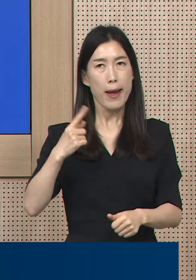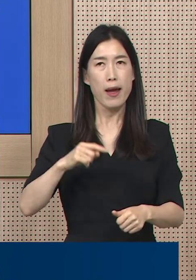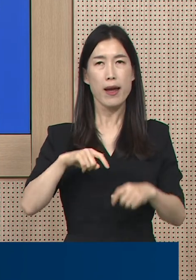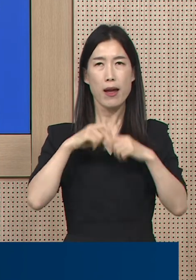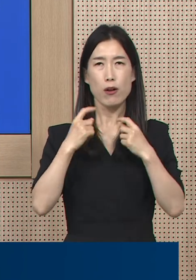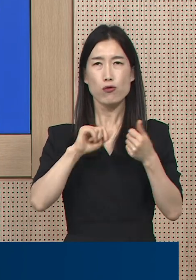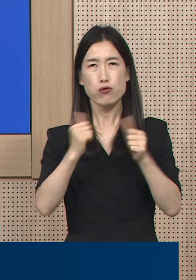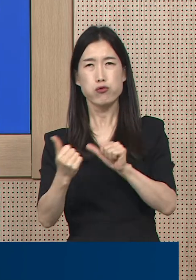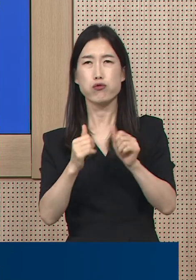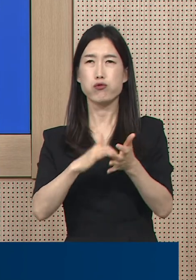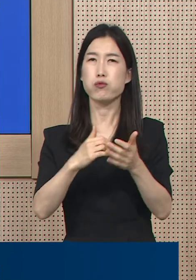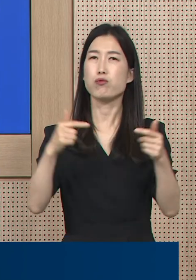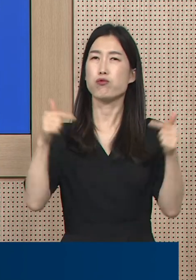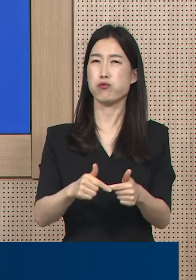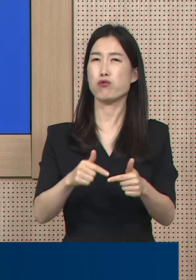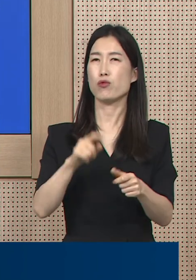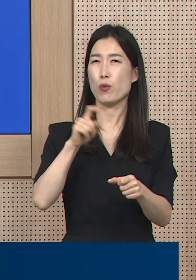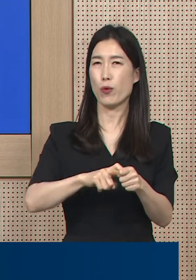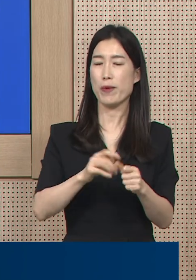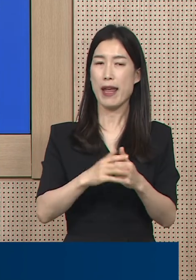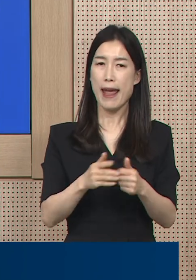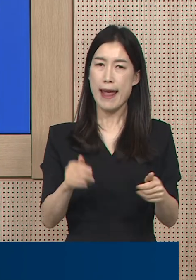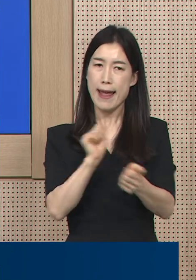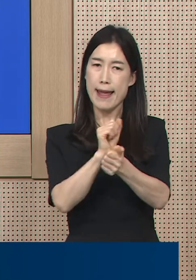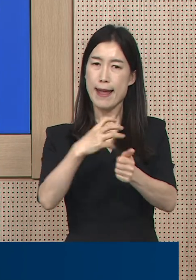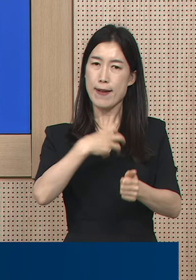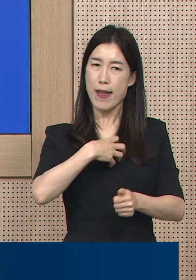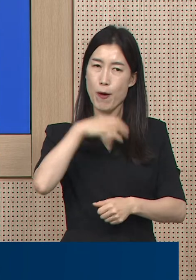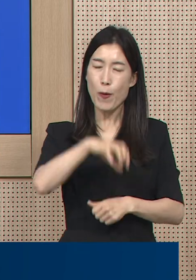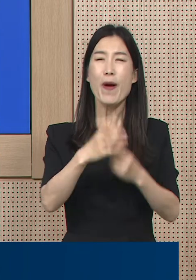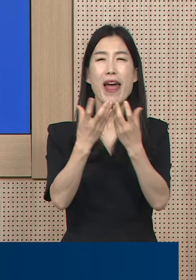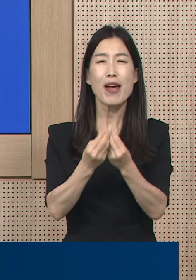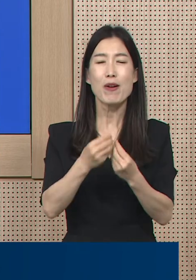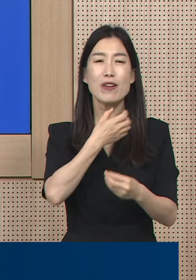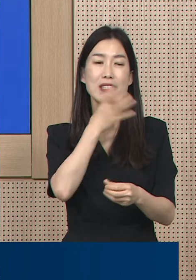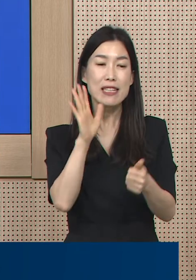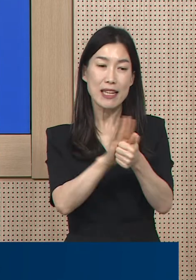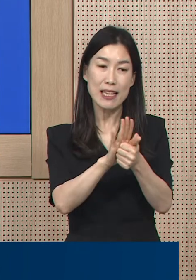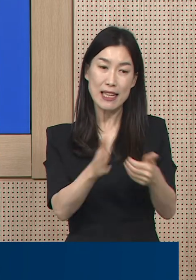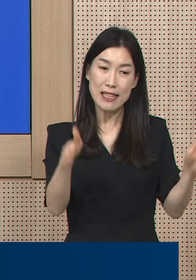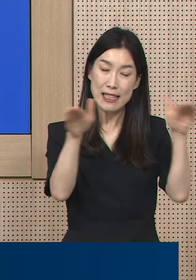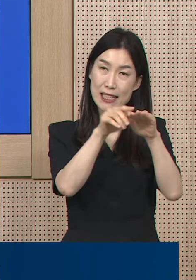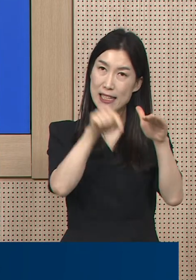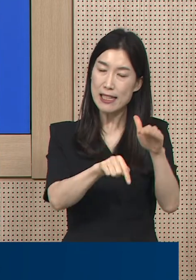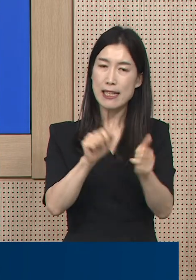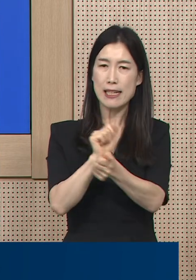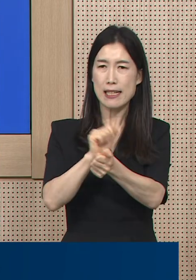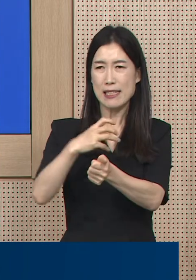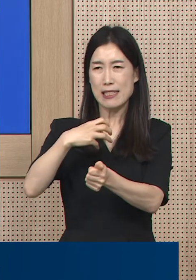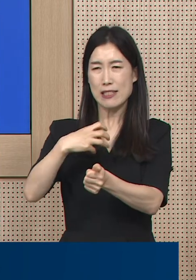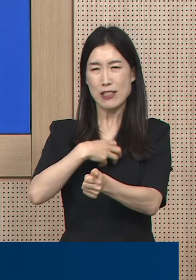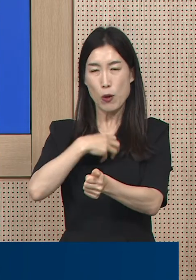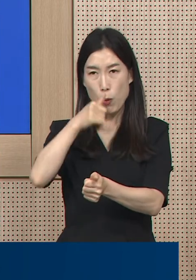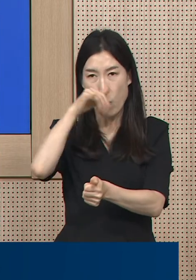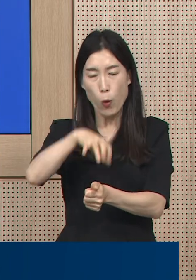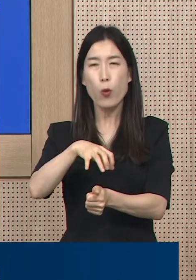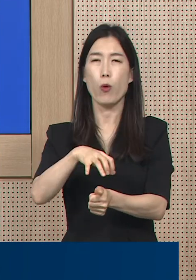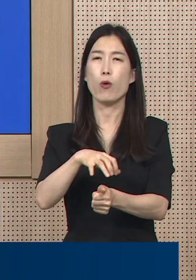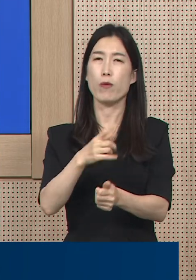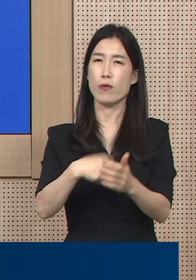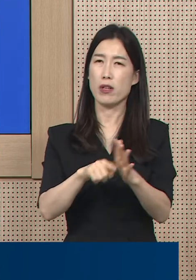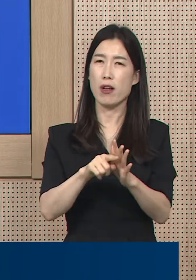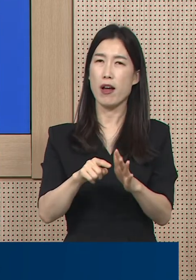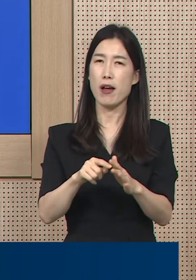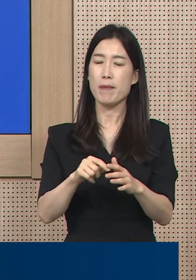거리 두기 방안을 검토할 예정입니다. 요양병원 시설 등 감염 취약 시설의 경우 고위험금 보호를 위해 유행